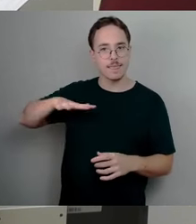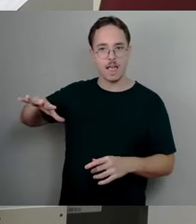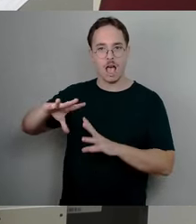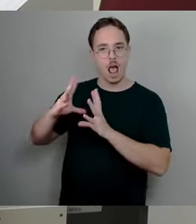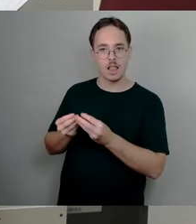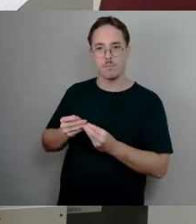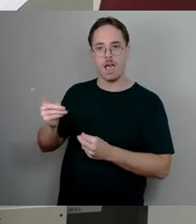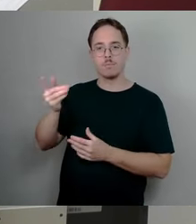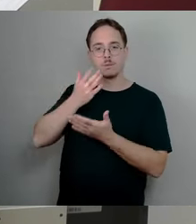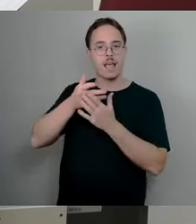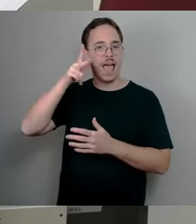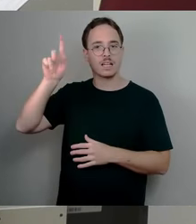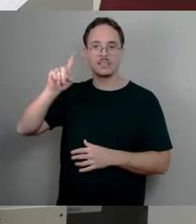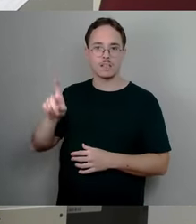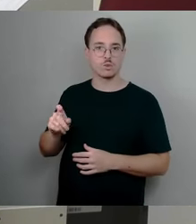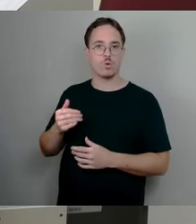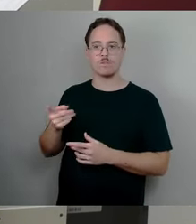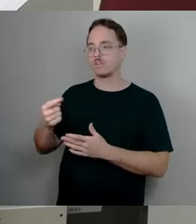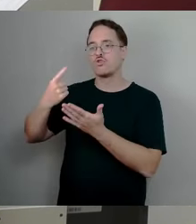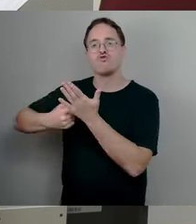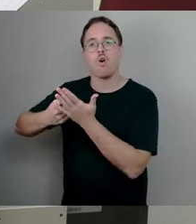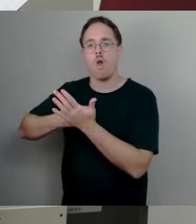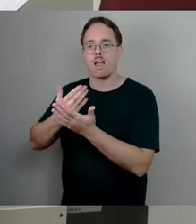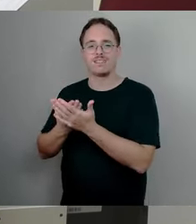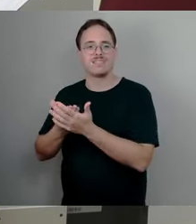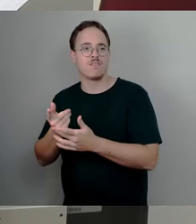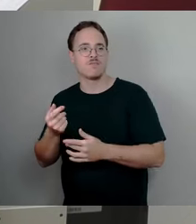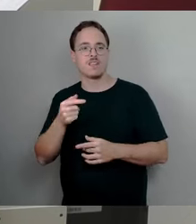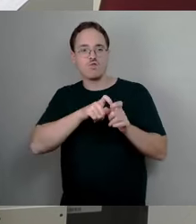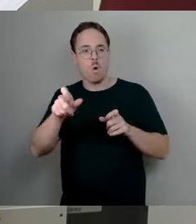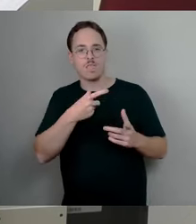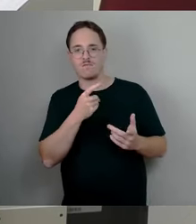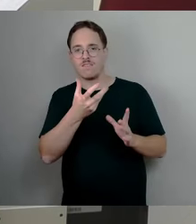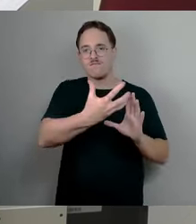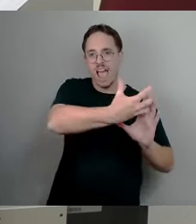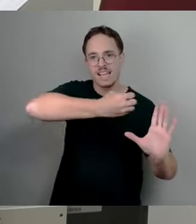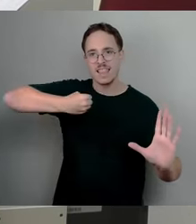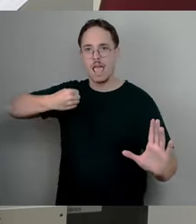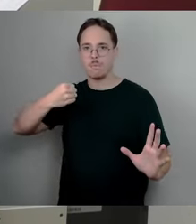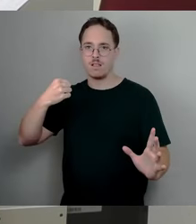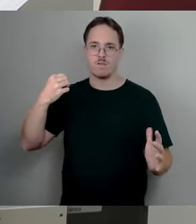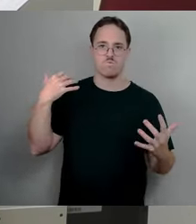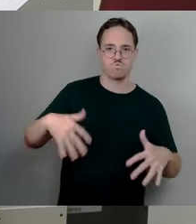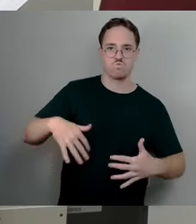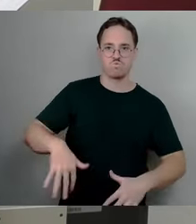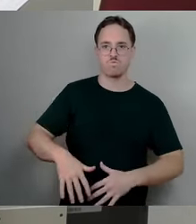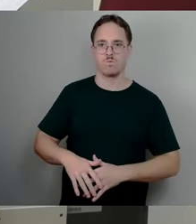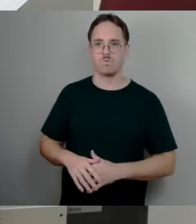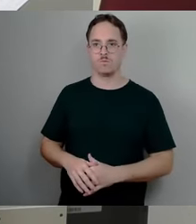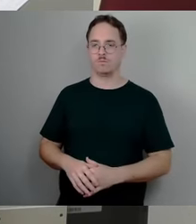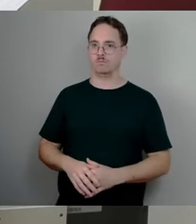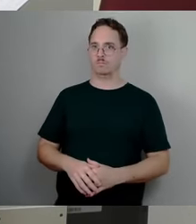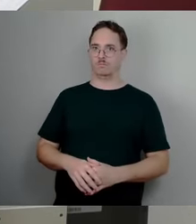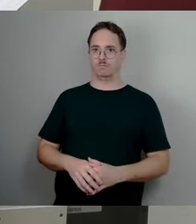Leuten dann etwas weg, wenn man Steuern erhebt, ist, sage ich mal, ein Sprichwort, eine